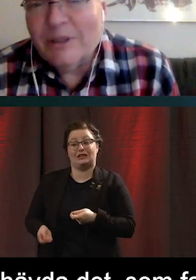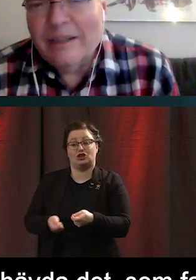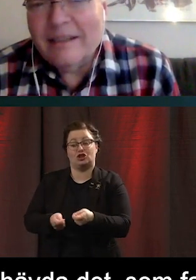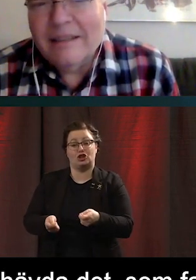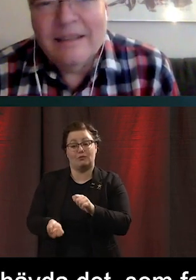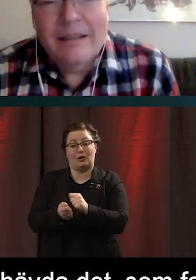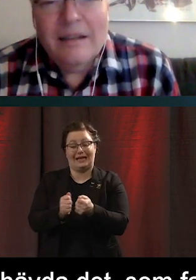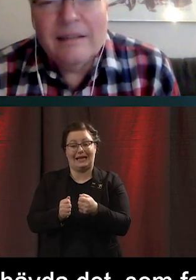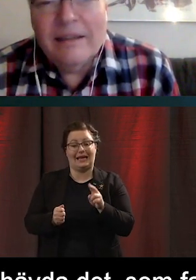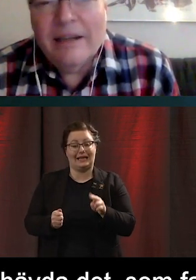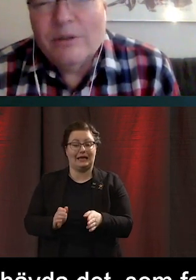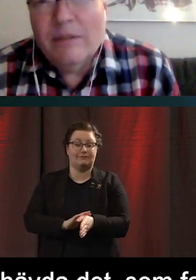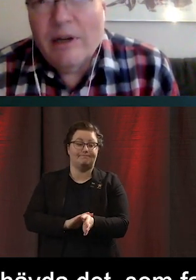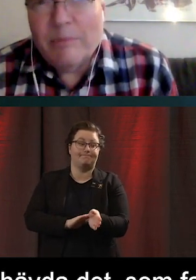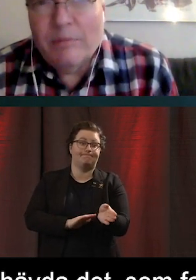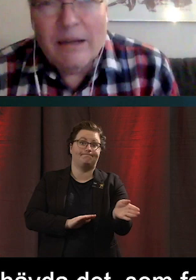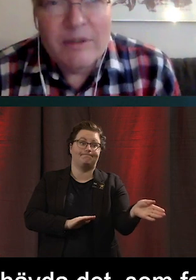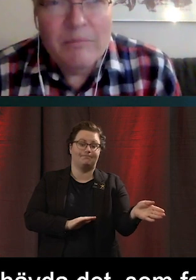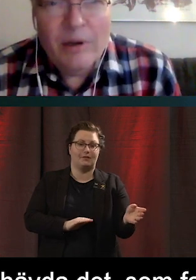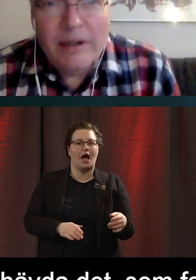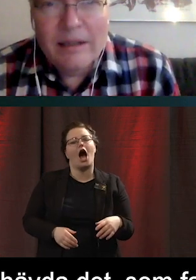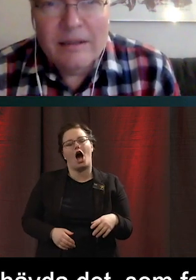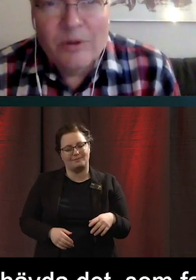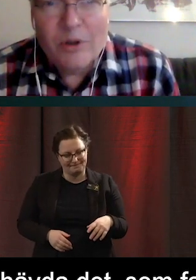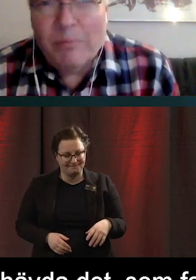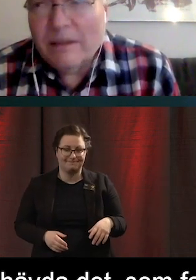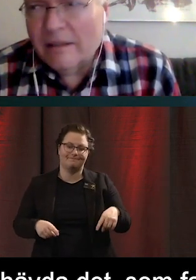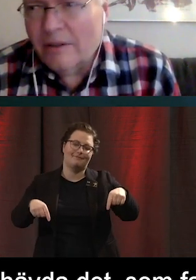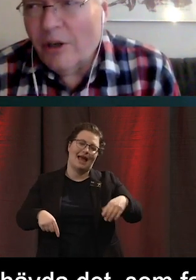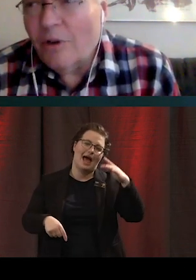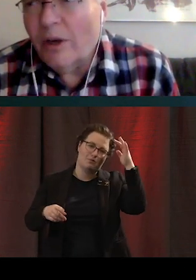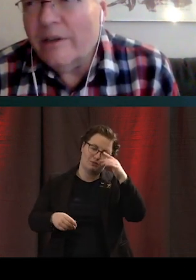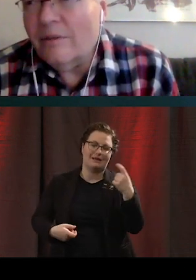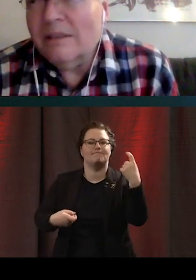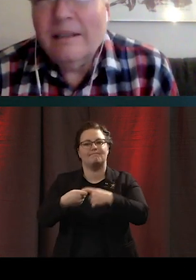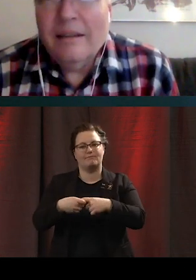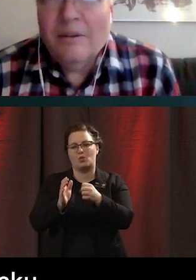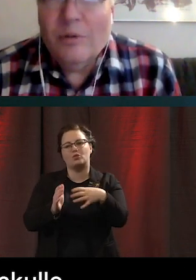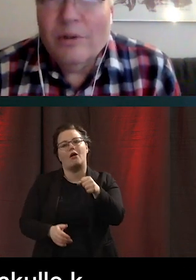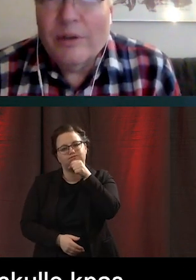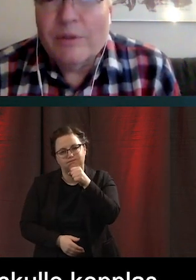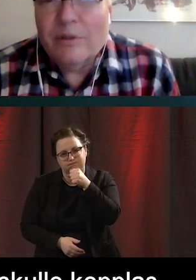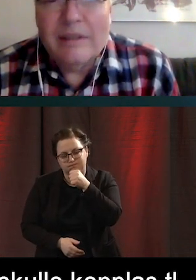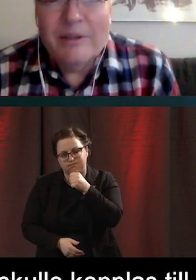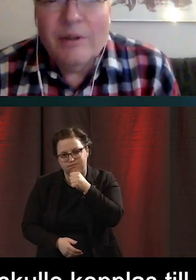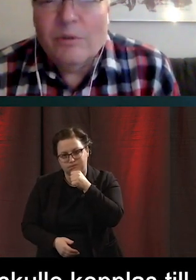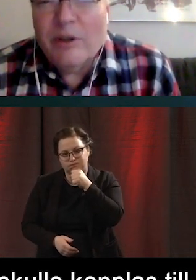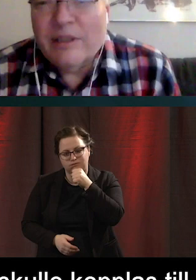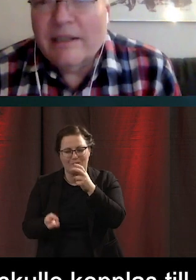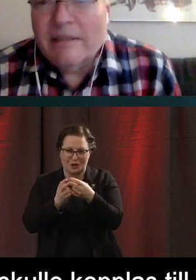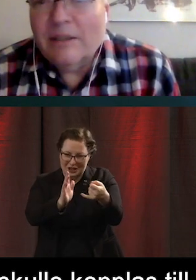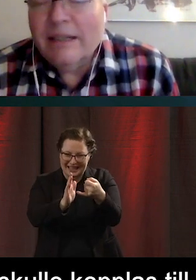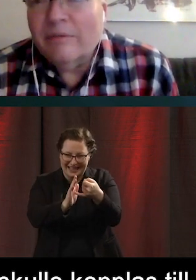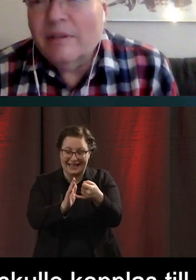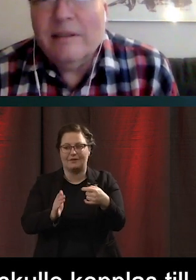riktning. Att det här skulle vara ett problem som bara går att koppla till hög ålder. Och underförstått är det ju då att då